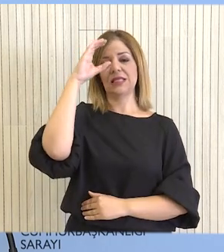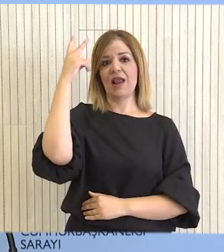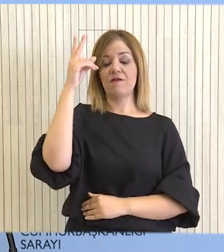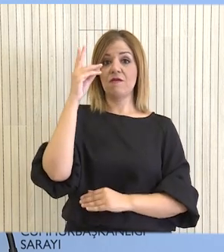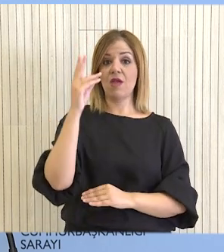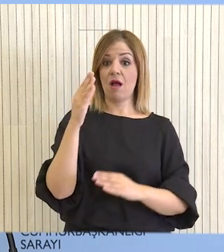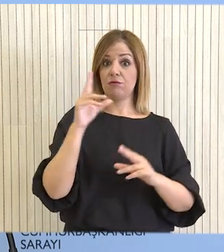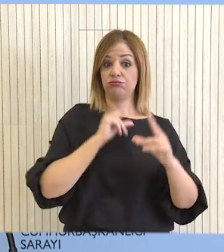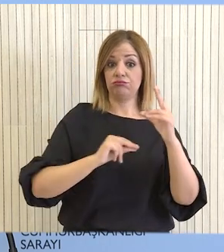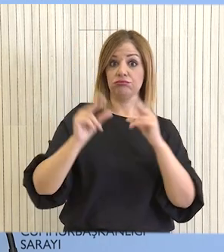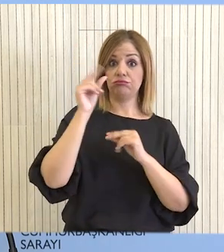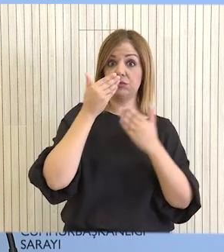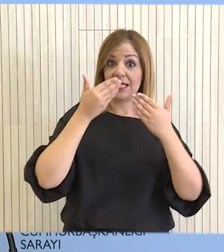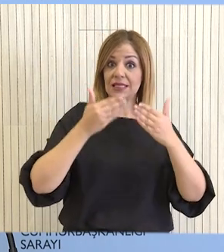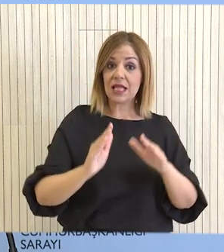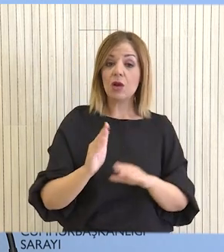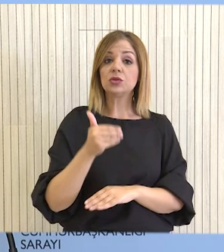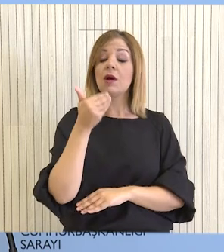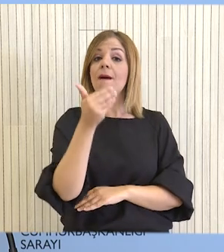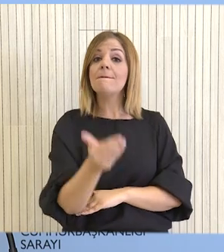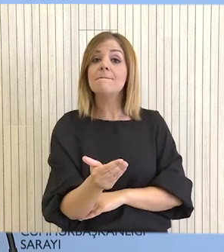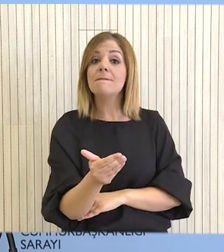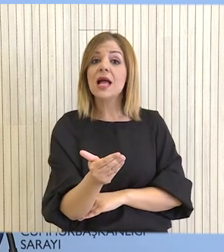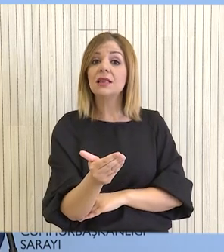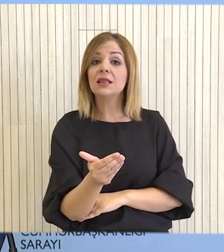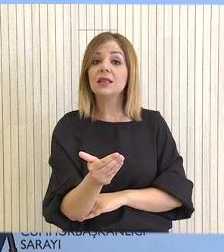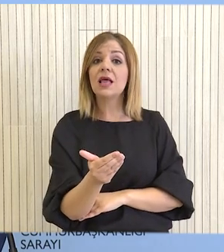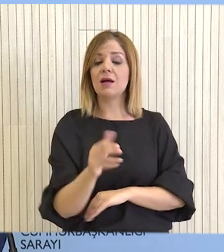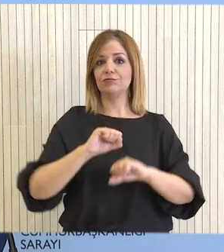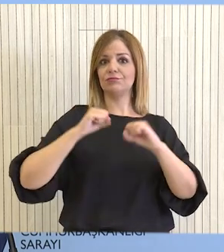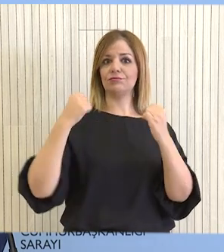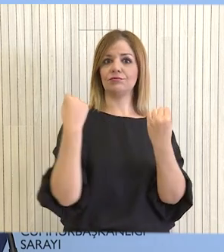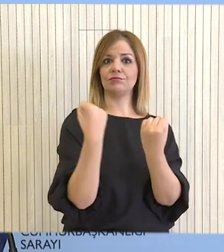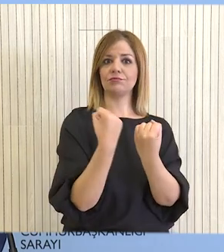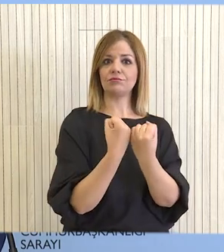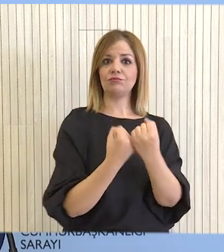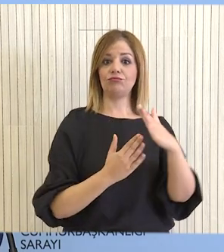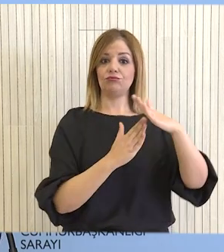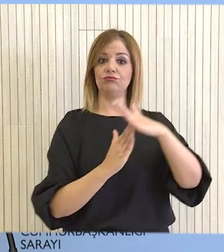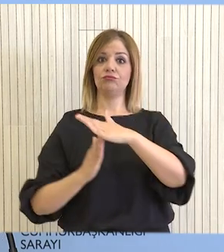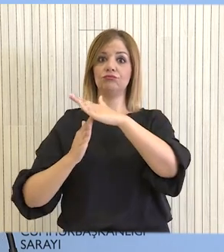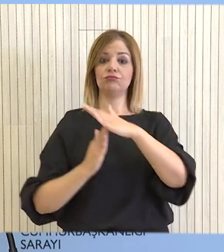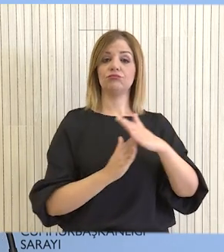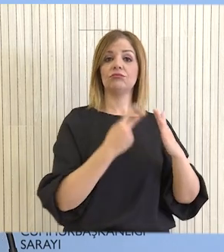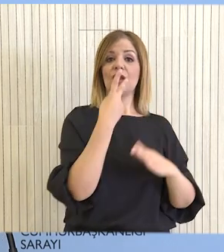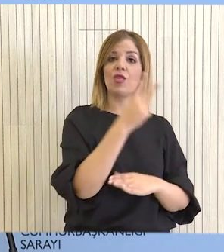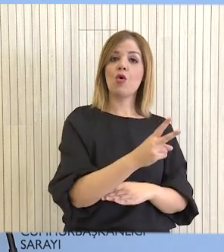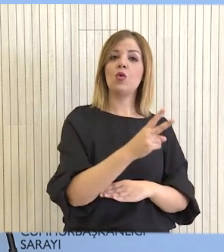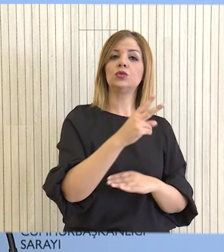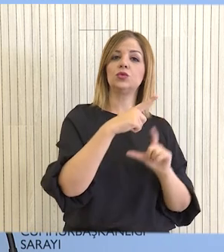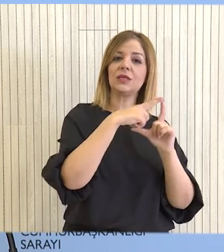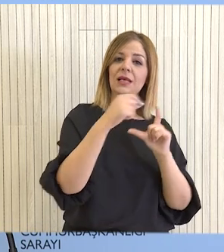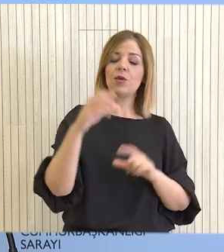την ολοκλήρωση των δημερών συναντήσεων, θα πραγματοποιηθεί η Διακυβερνητική Συνόδος υπό τον Πρόεδρο της Κυπριακής Δημοκρατίας και τον Πρόεδρο της